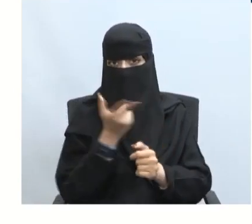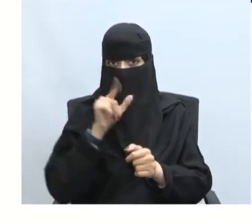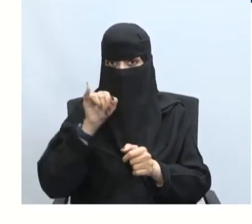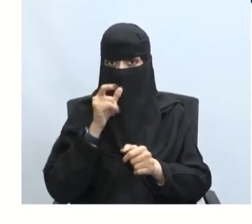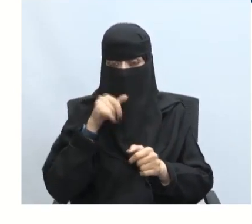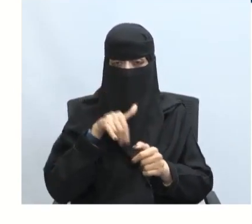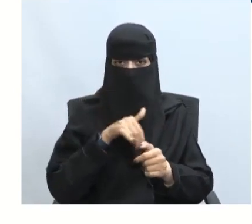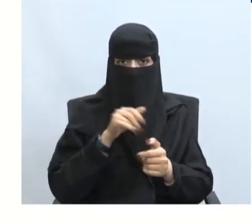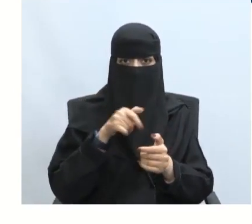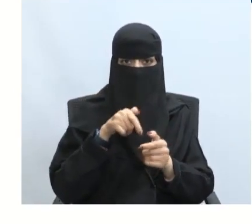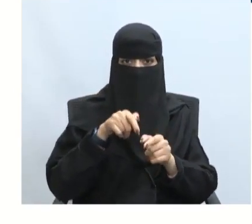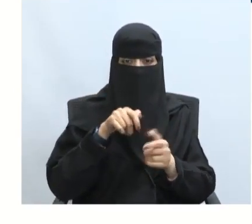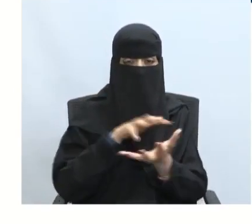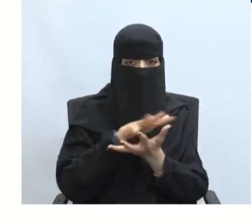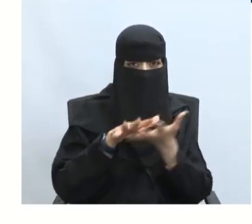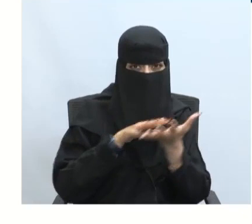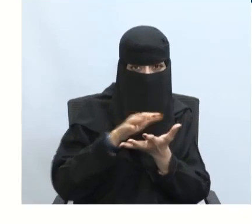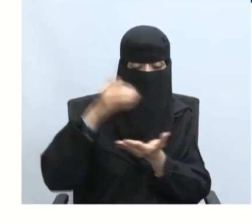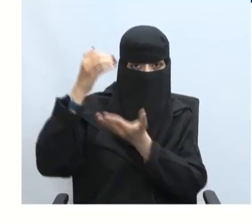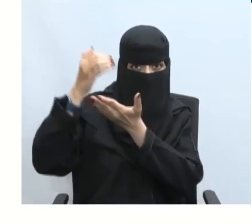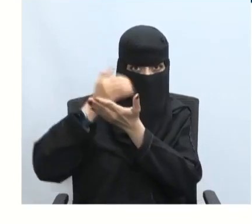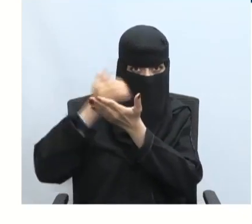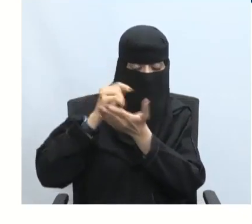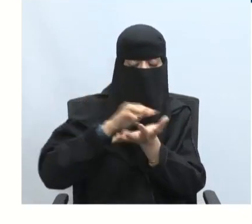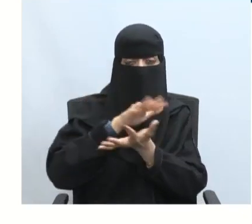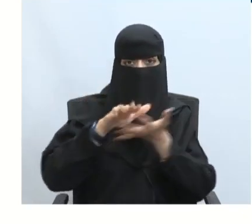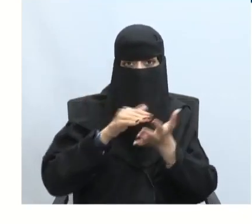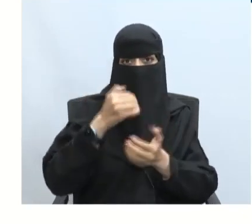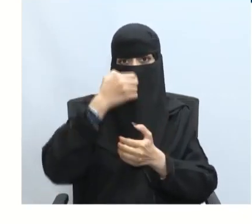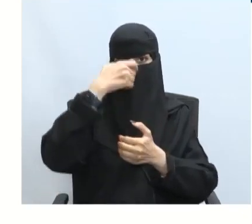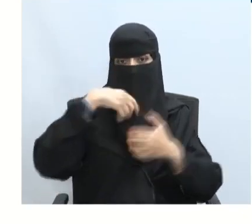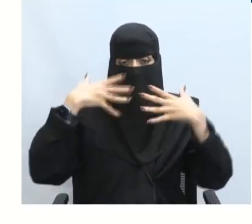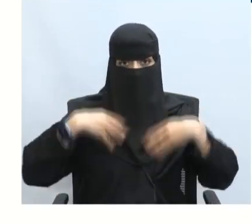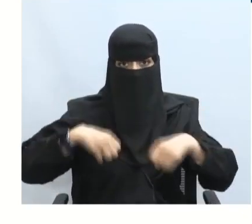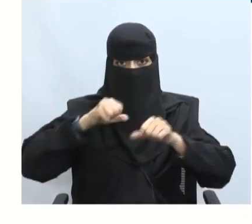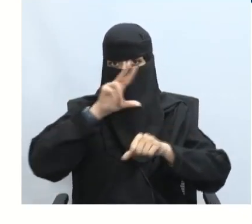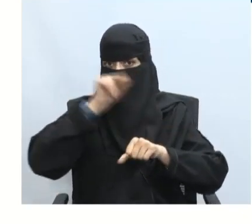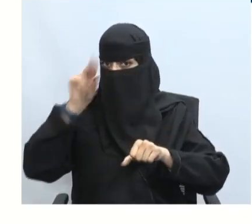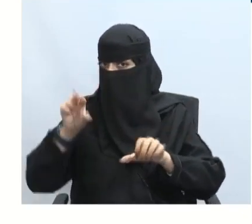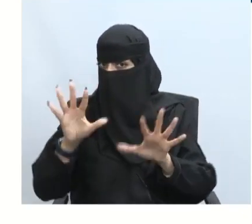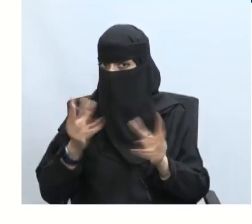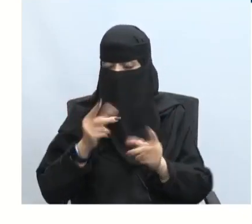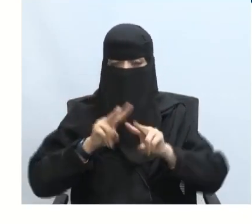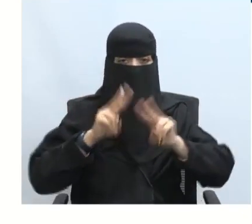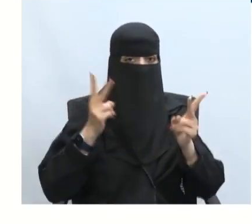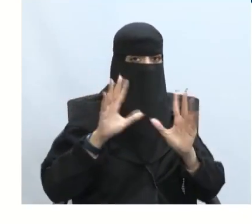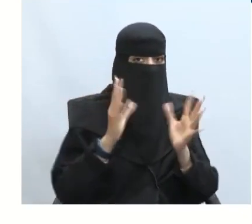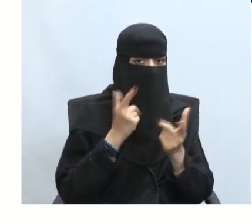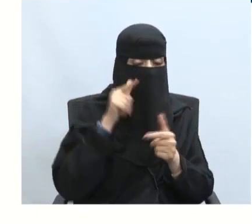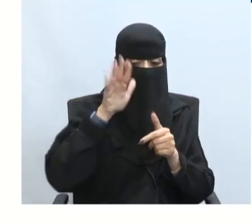الأزمة الاقتصادية والأزمة الصحية من حيث أوجه الشبه والاختلاف بينهما